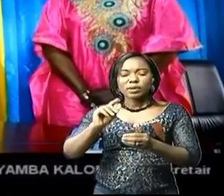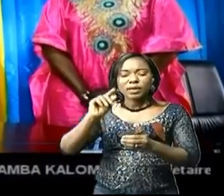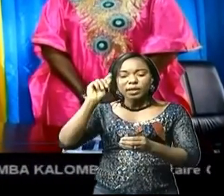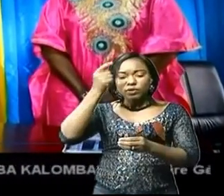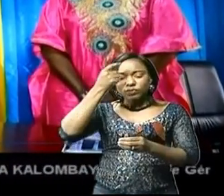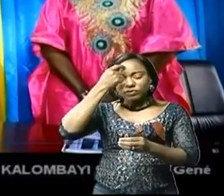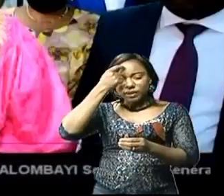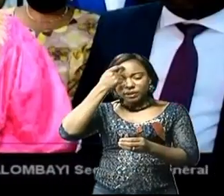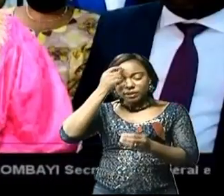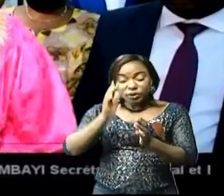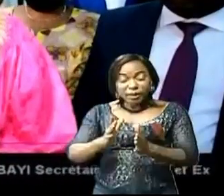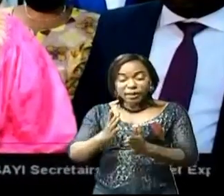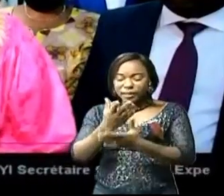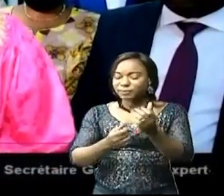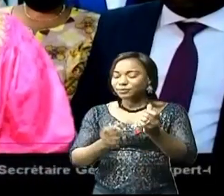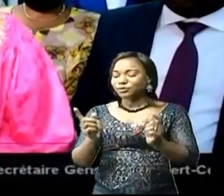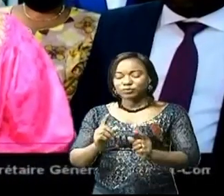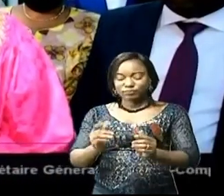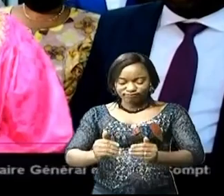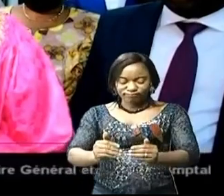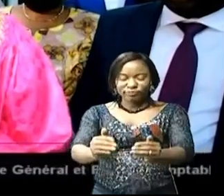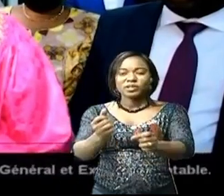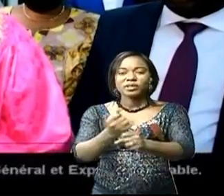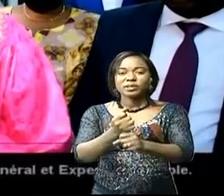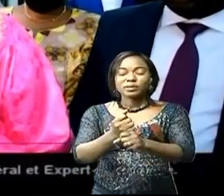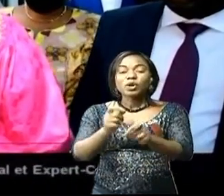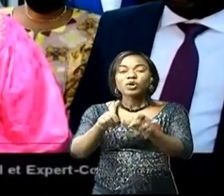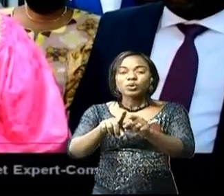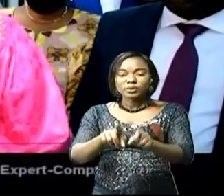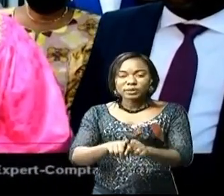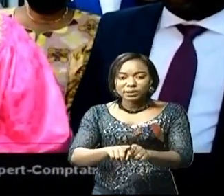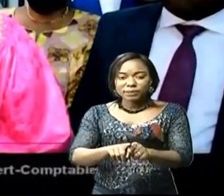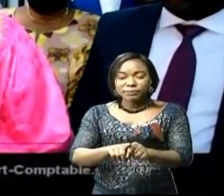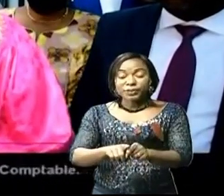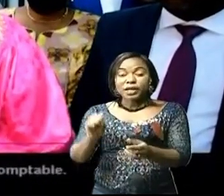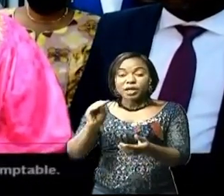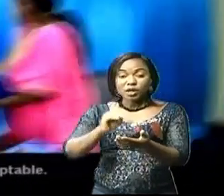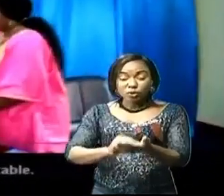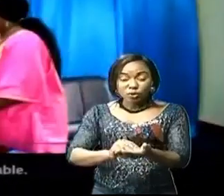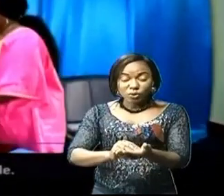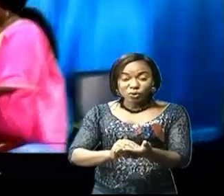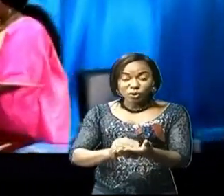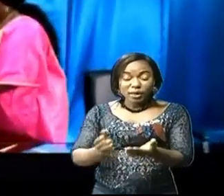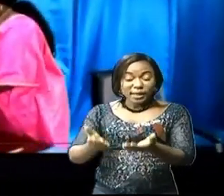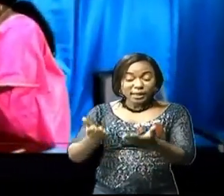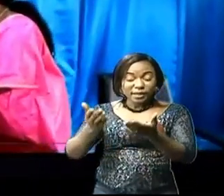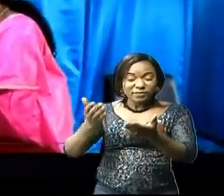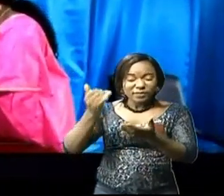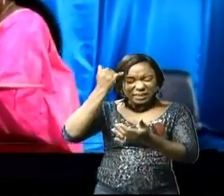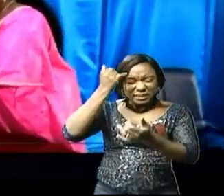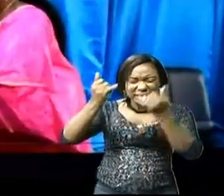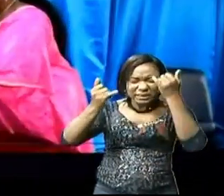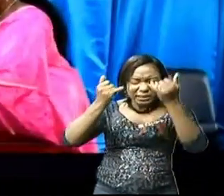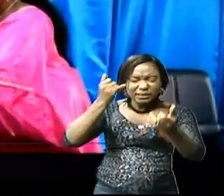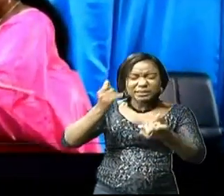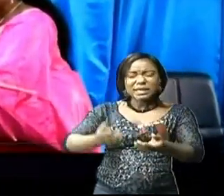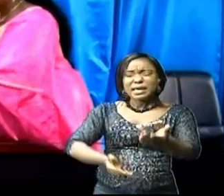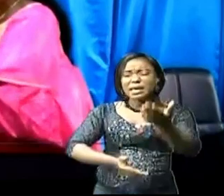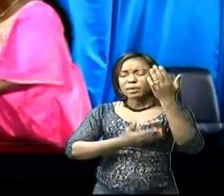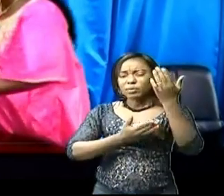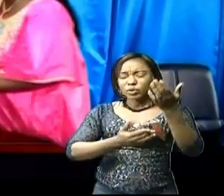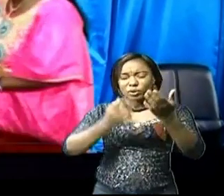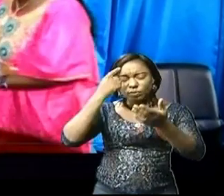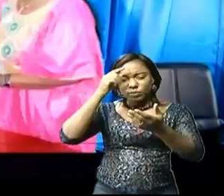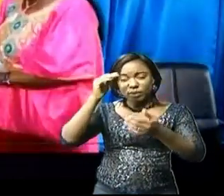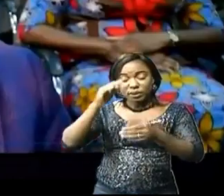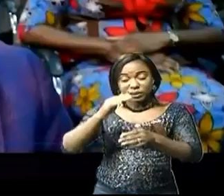qui n'est pas là. De son côté, Fifi Masouka Saïni a relevé quelques particularités de ce document de grande utilité publique, à savoir